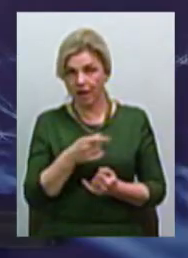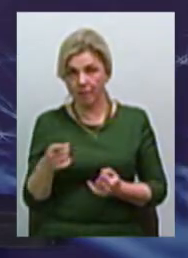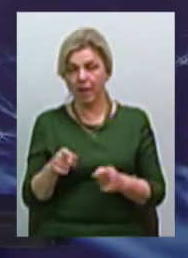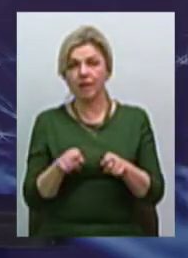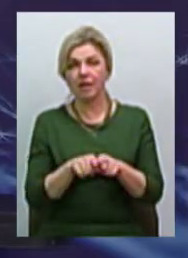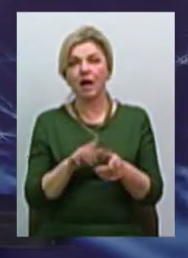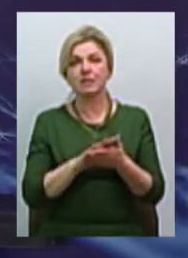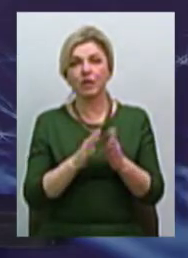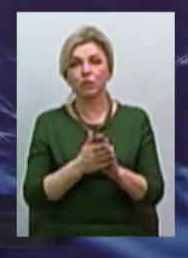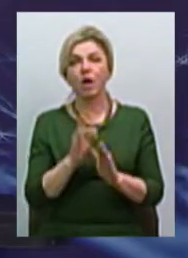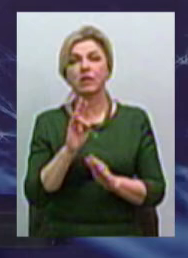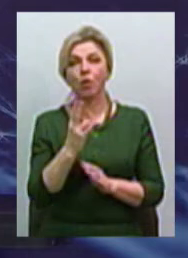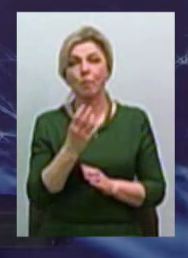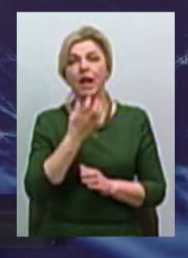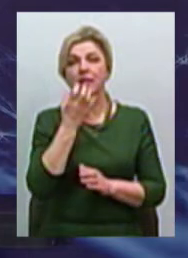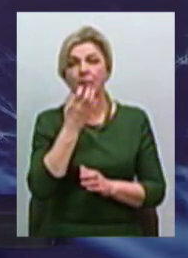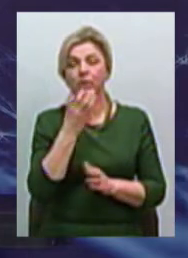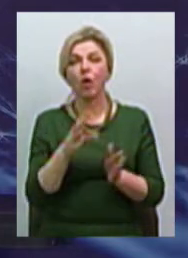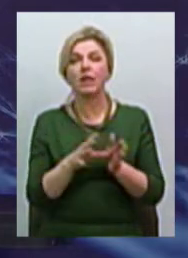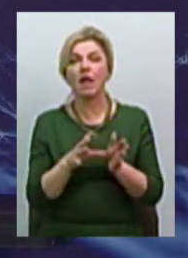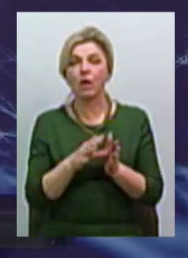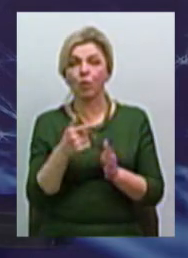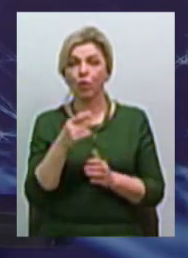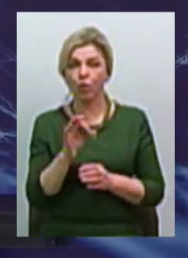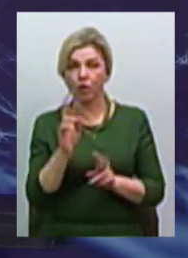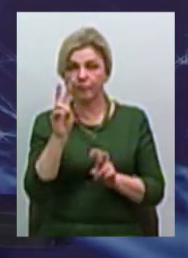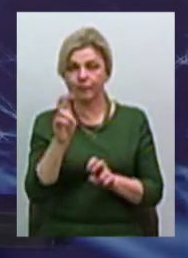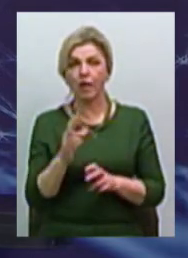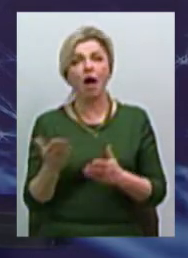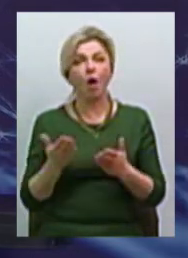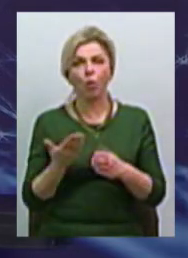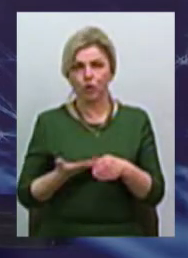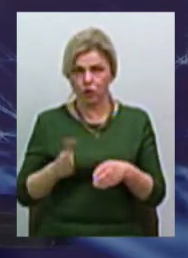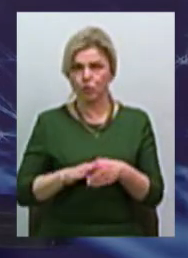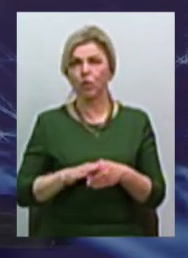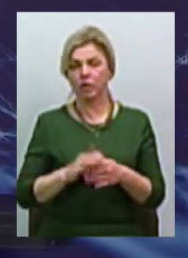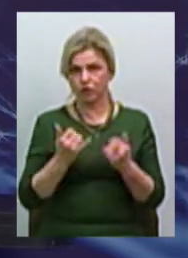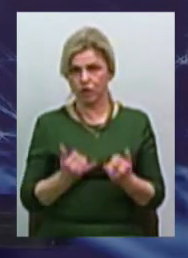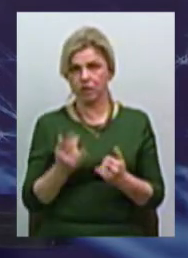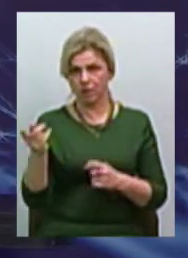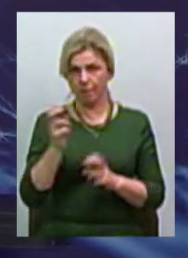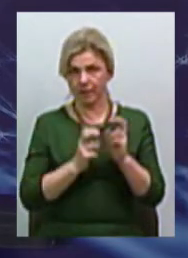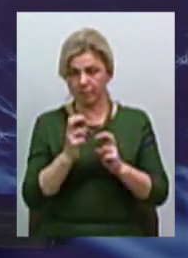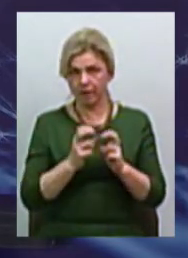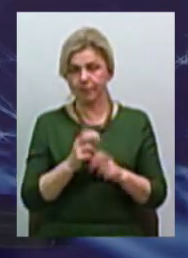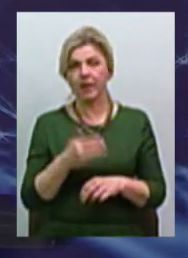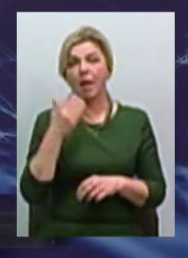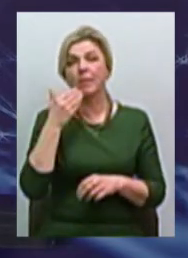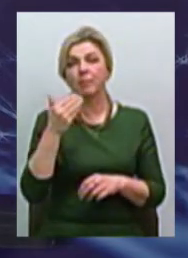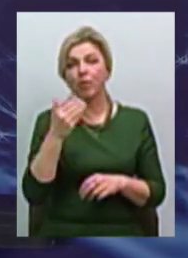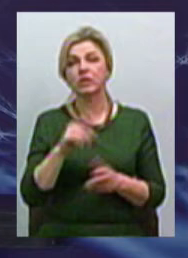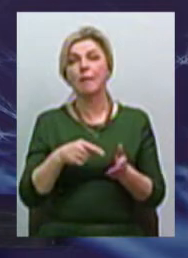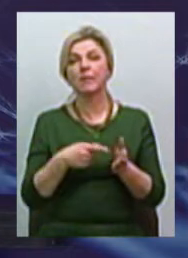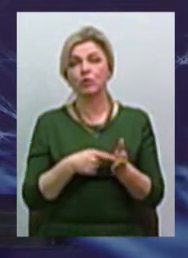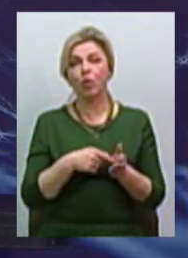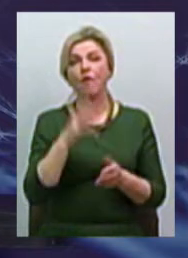ситуація з Миколаєвоблтеплоенерго, ми знаємо, в якому скрутному становищі знаходиться. Первомайський міський водоканал також невідповідність